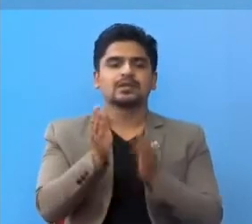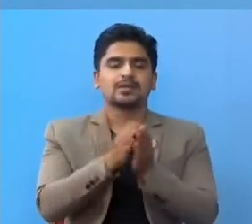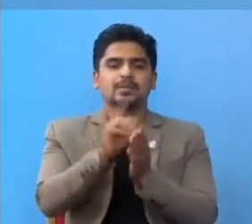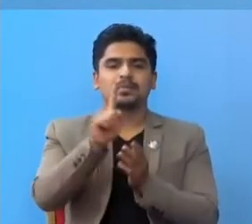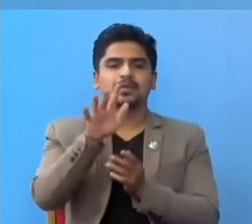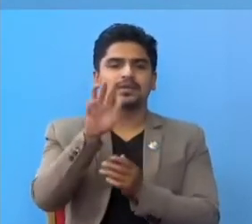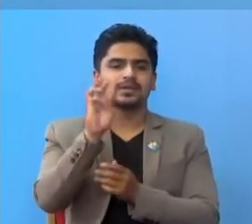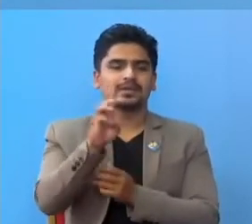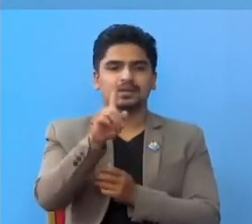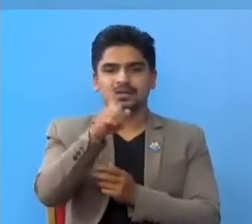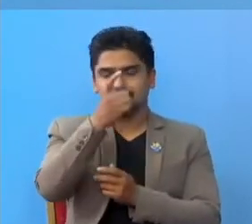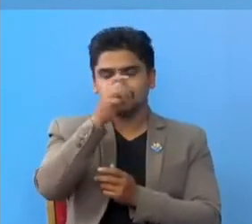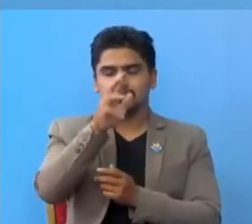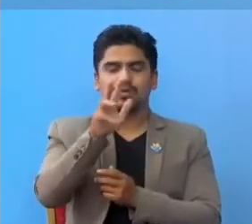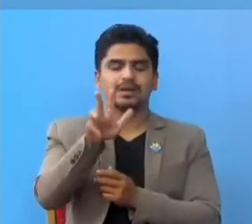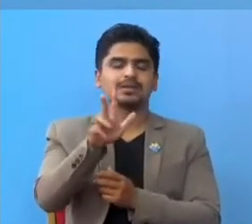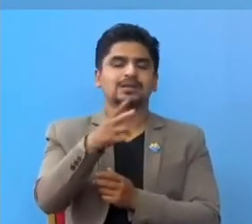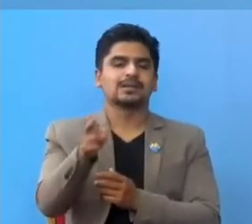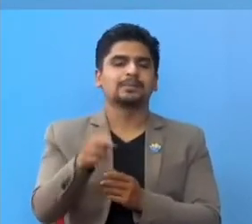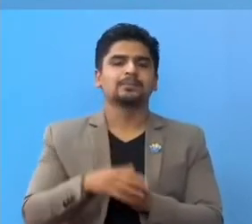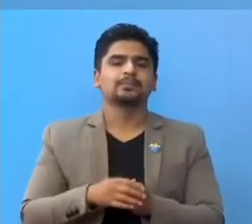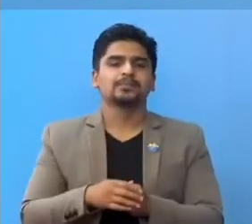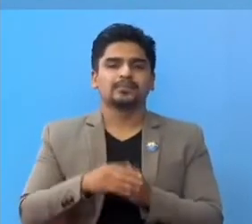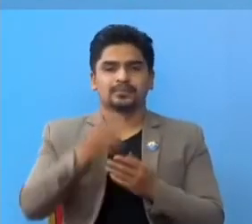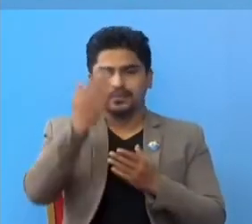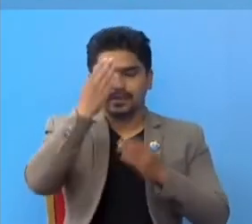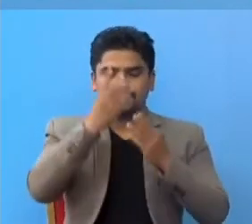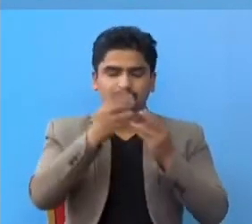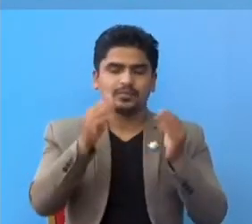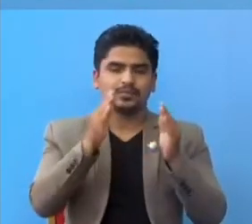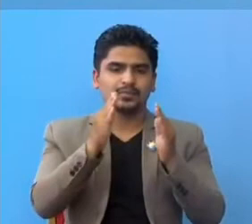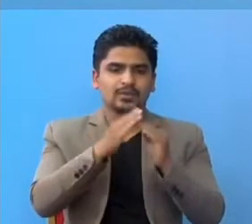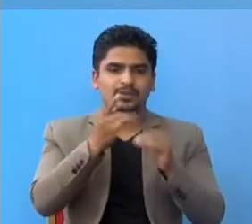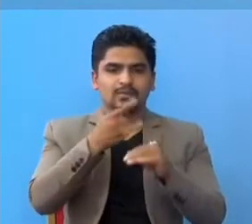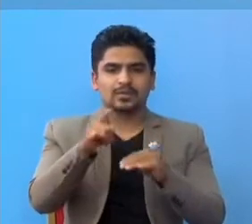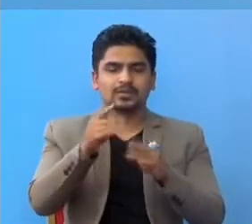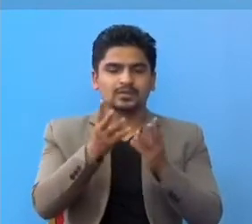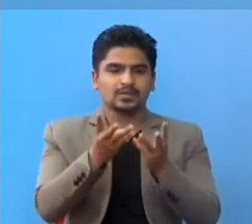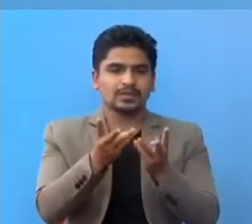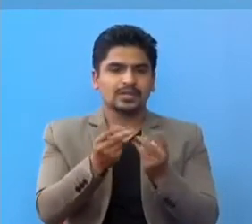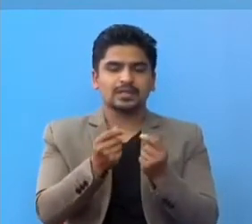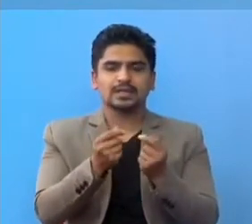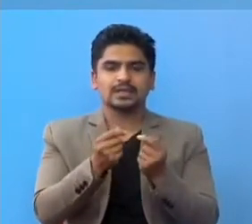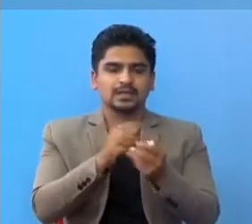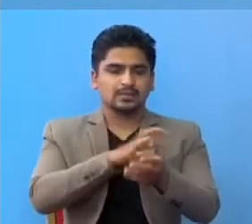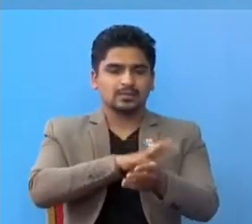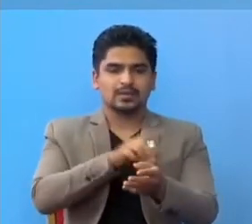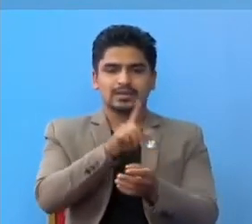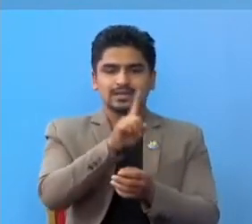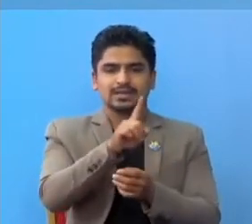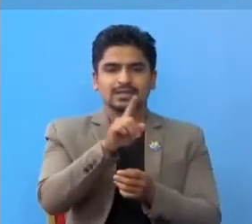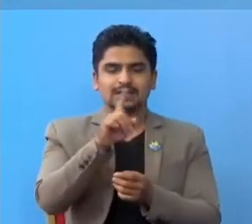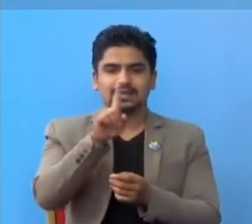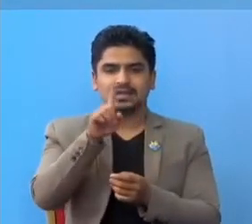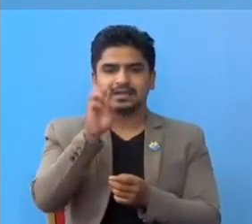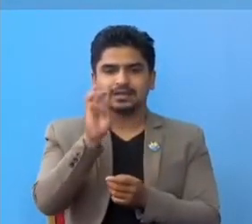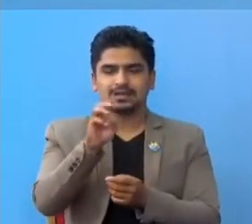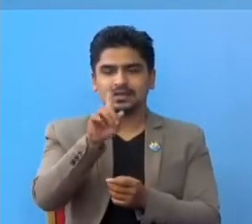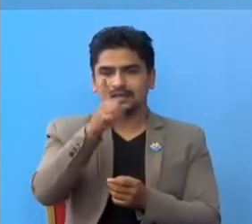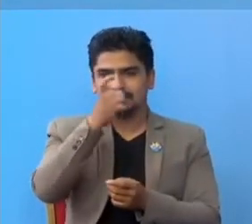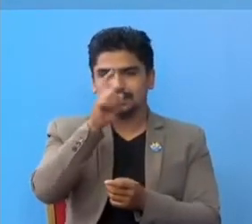15198। संक्रमण मुप्तवाई देशाजु नेको संख्या, प्रदेश एक बाट 101